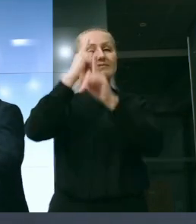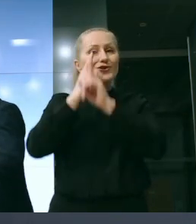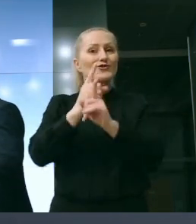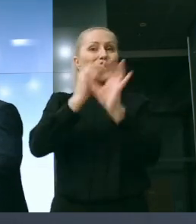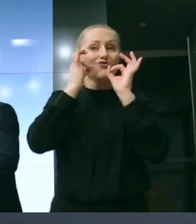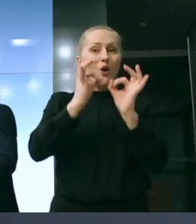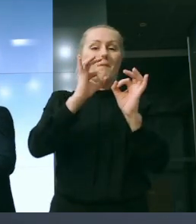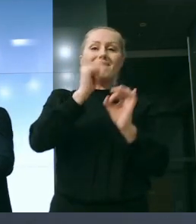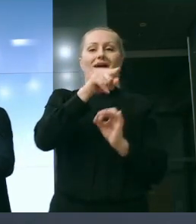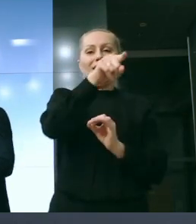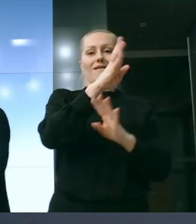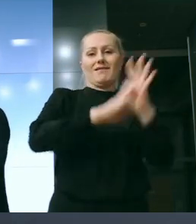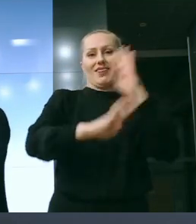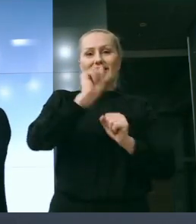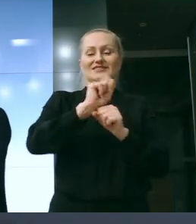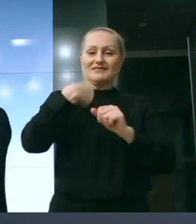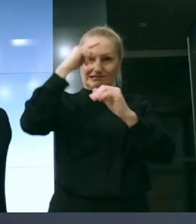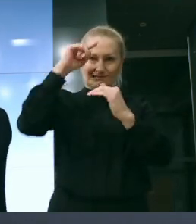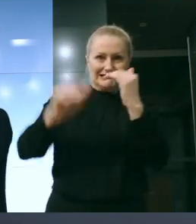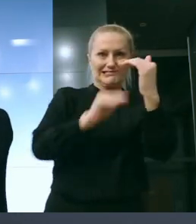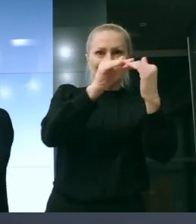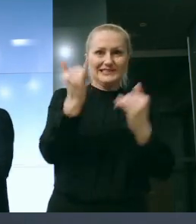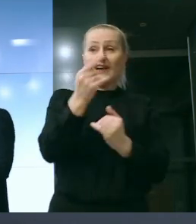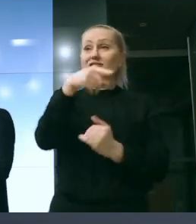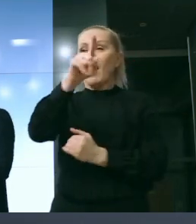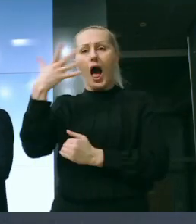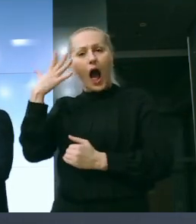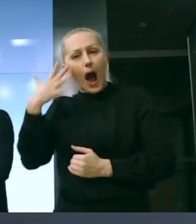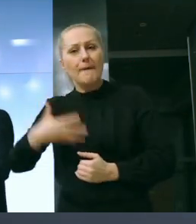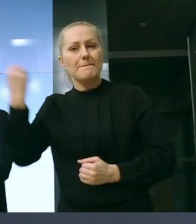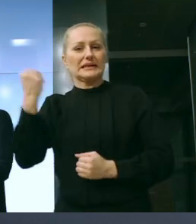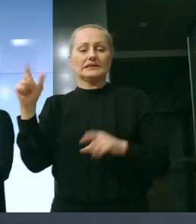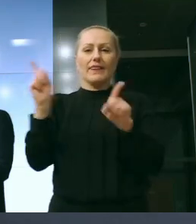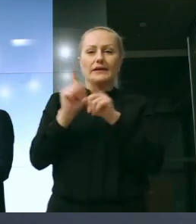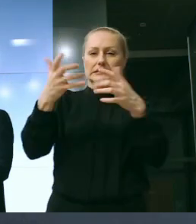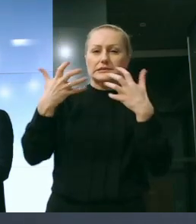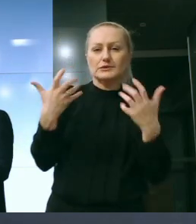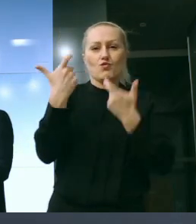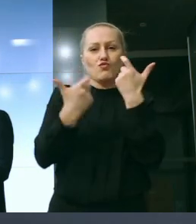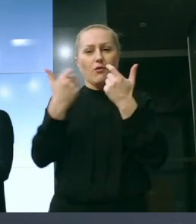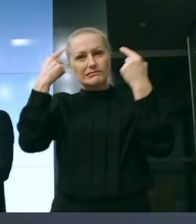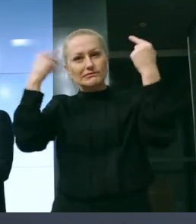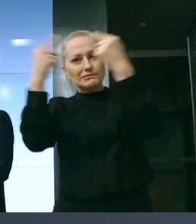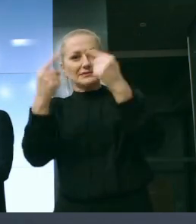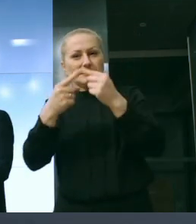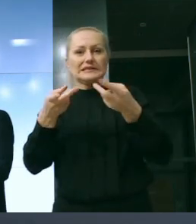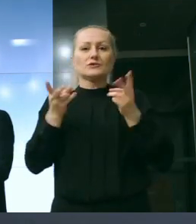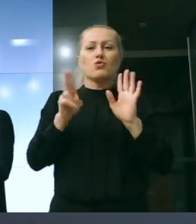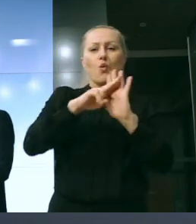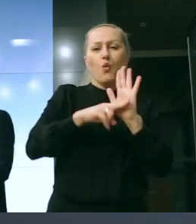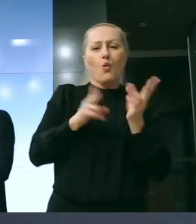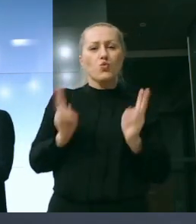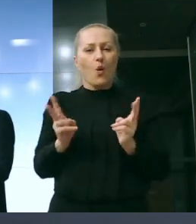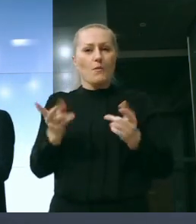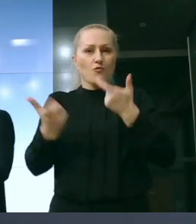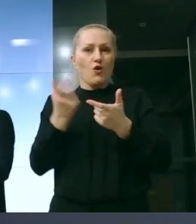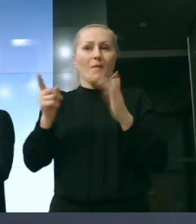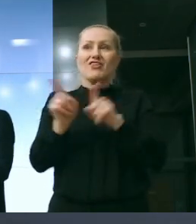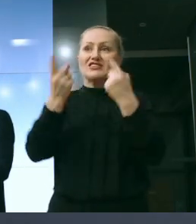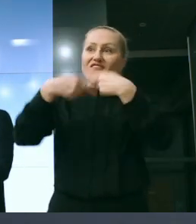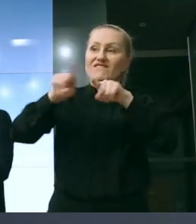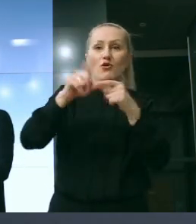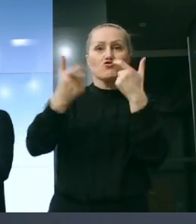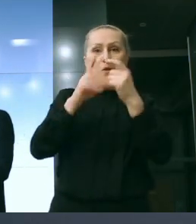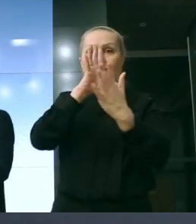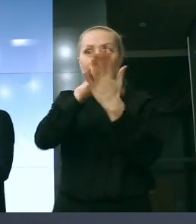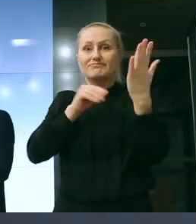jak bardzo Wasza ambicja, Wasza chęć spotykania się ze standardami, spełniania ich, de facto jest tą